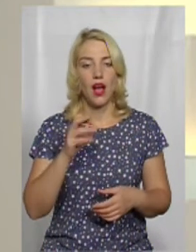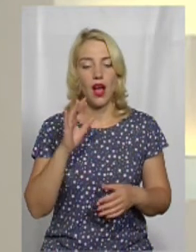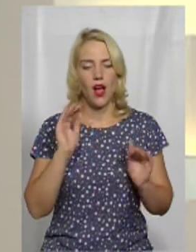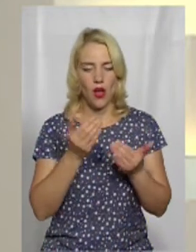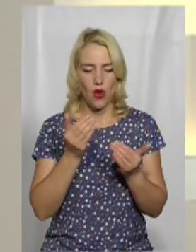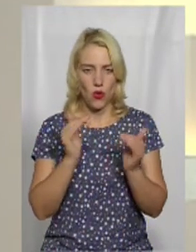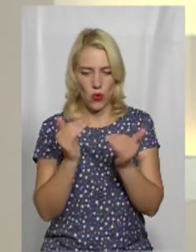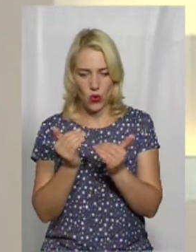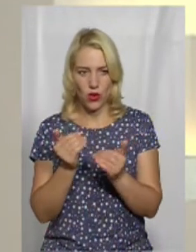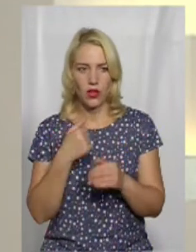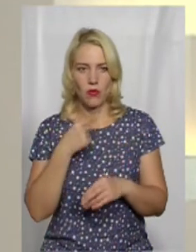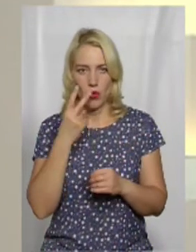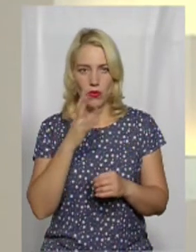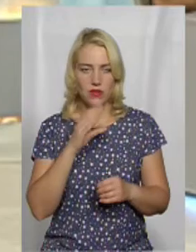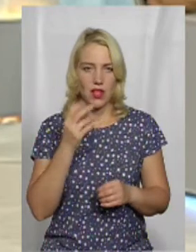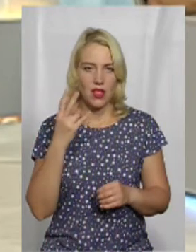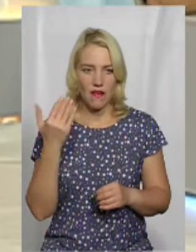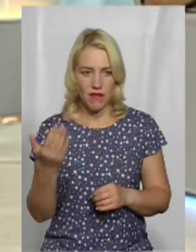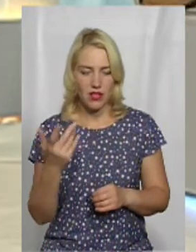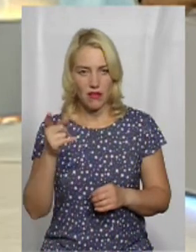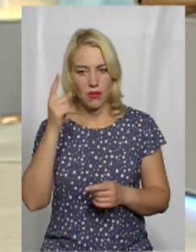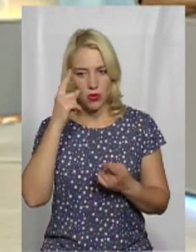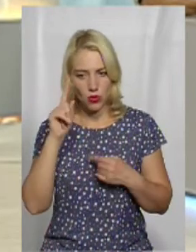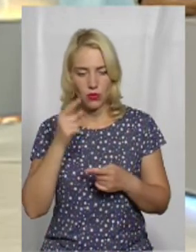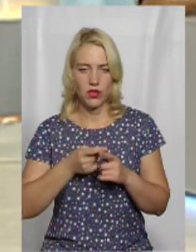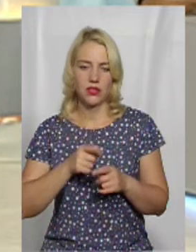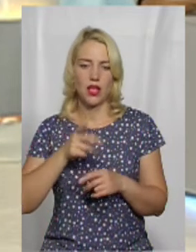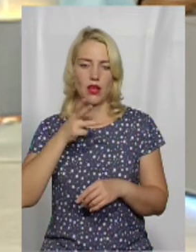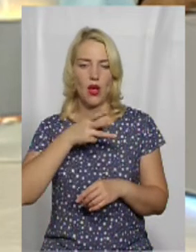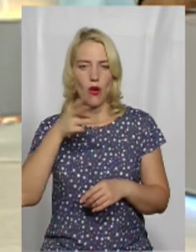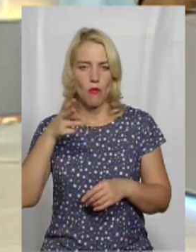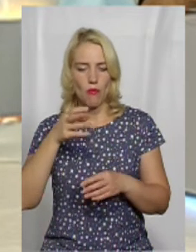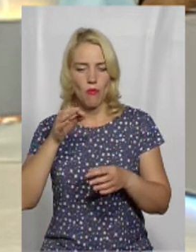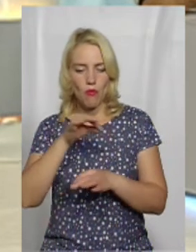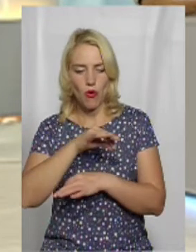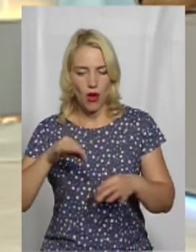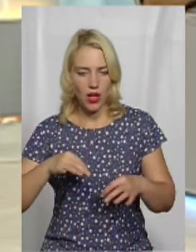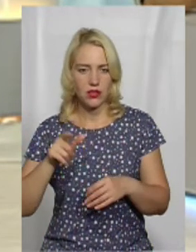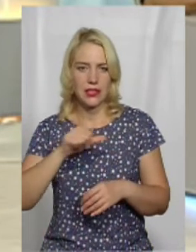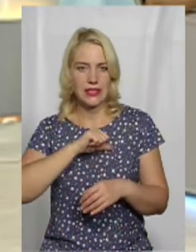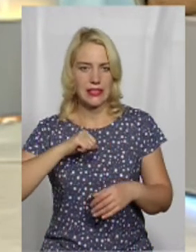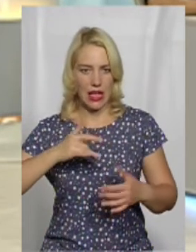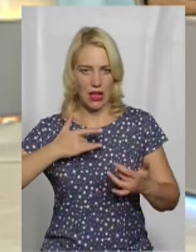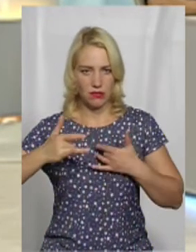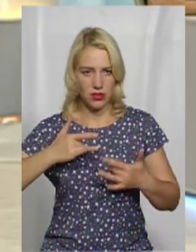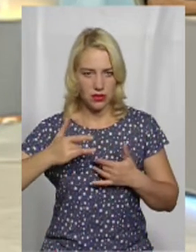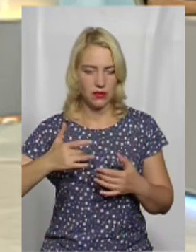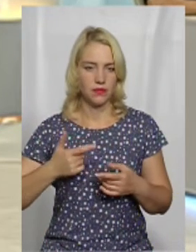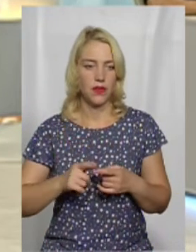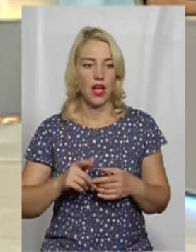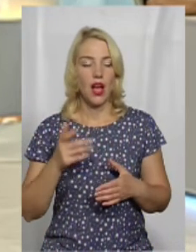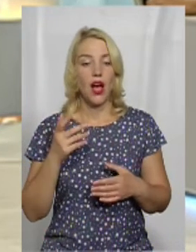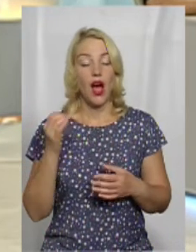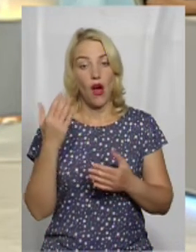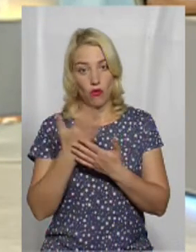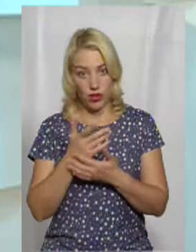бачили в сценах вас. Ви і придумали цей проєкт, ви в ньому знімаєтесь. А в фільми ви також будете приймати участь,